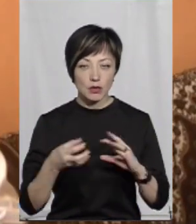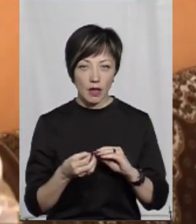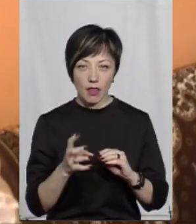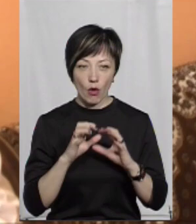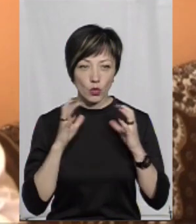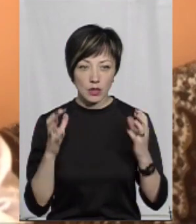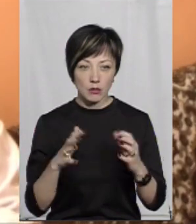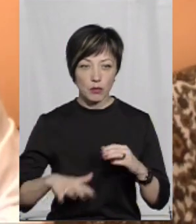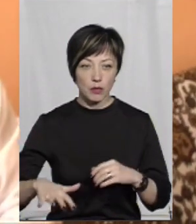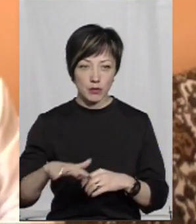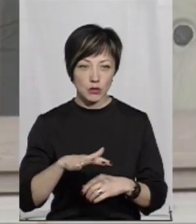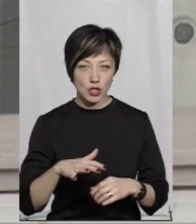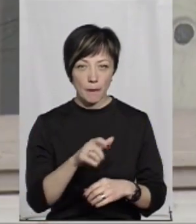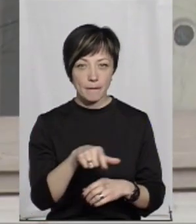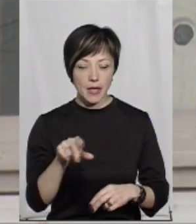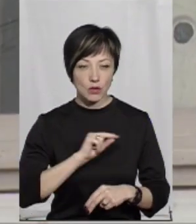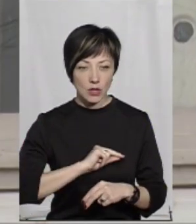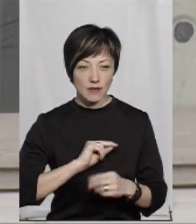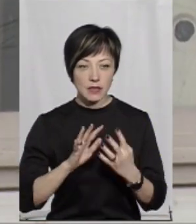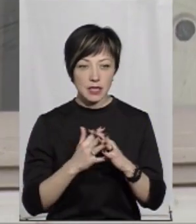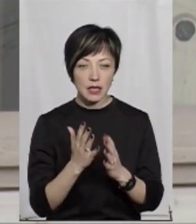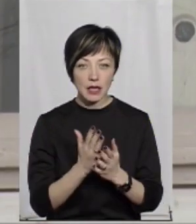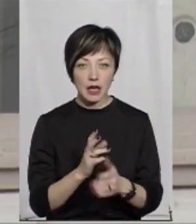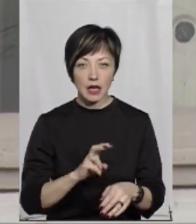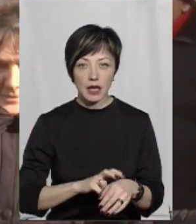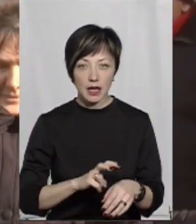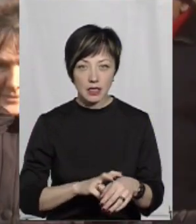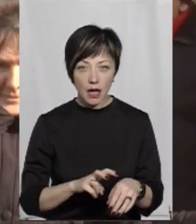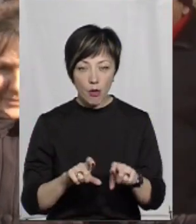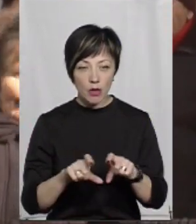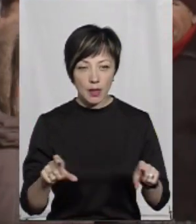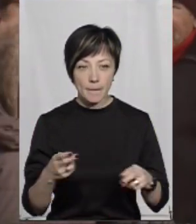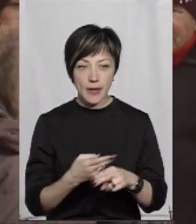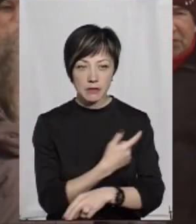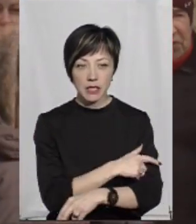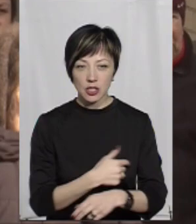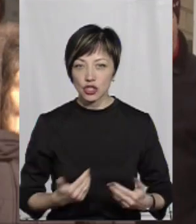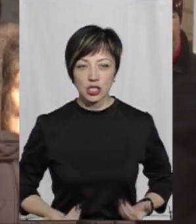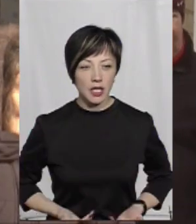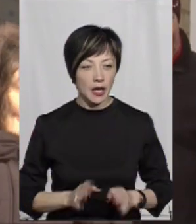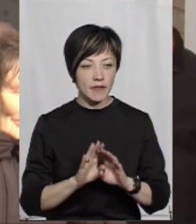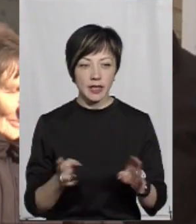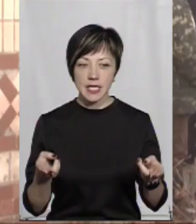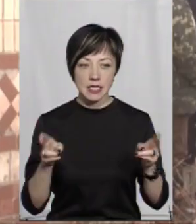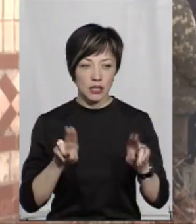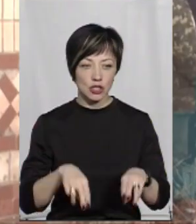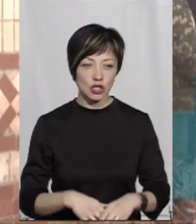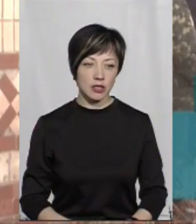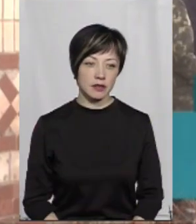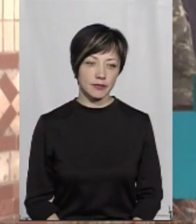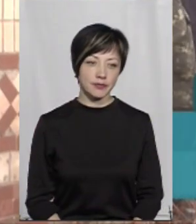не на утримання приміщень та персоналу. У селі Антоніни є лікарська амбулаторія, тож без медицини жителів не залишать, каже Денис Дудко.